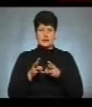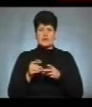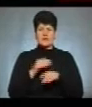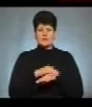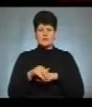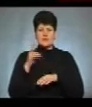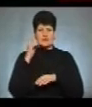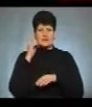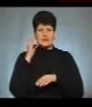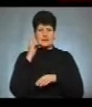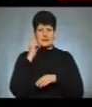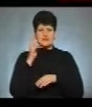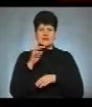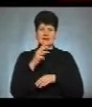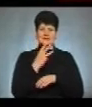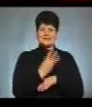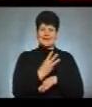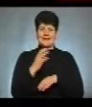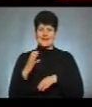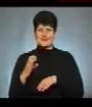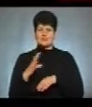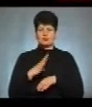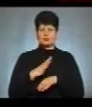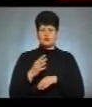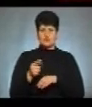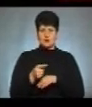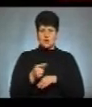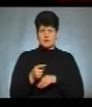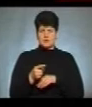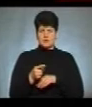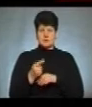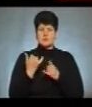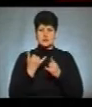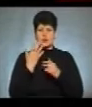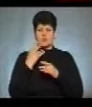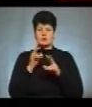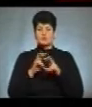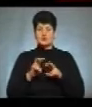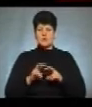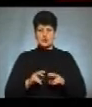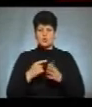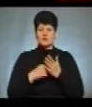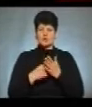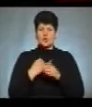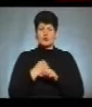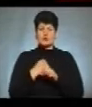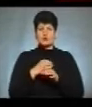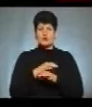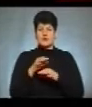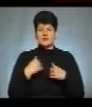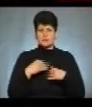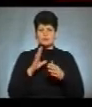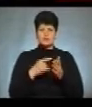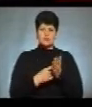Київська 3С відбулося в Тернополі. На стадії дослідження доказів, коли ми будемо досліджувати безпосередньо робочий проект, нам буде